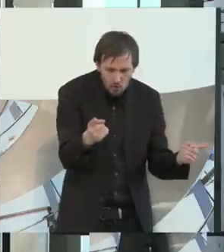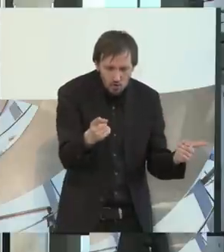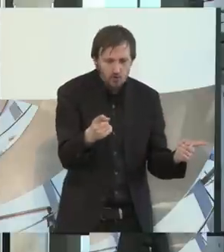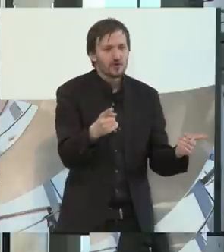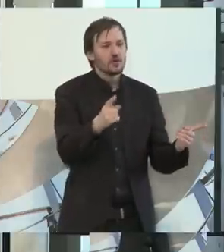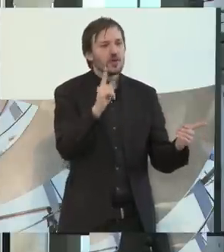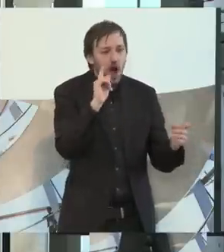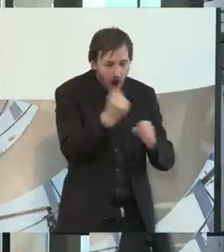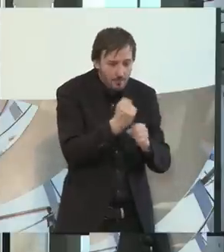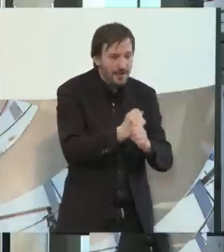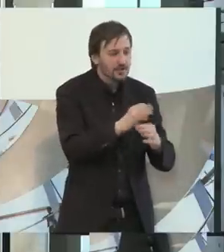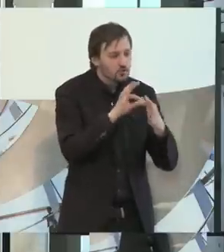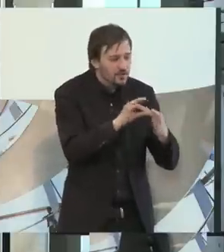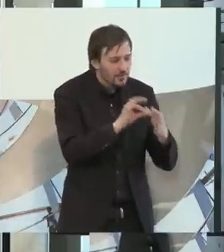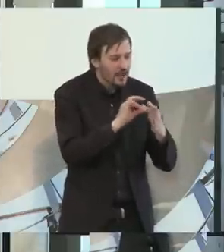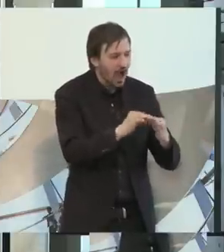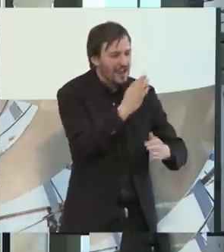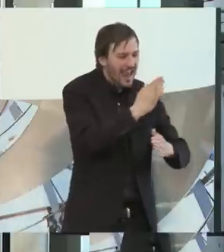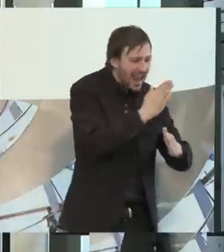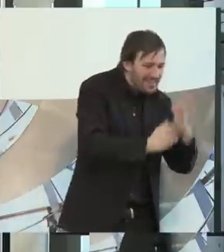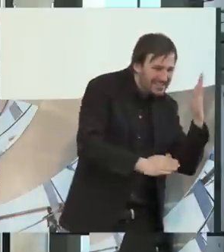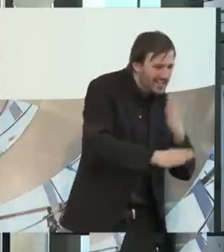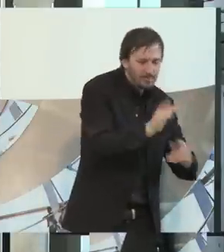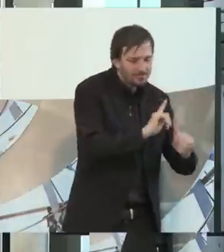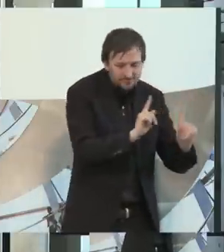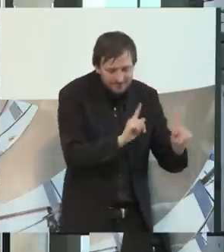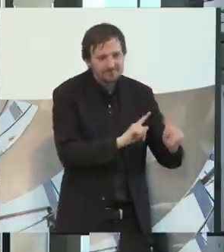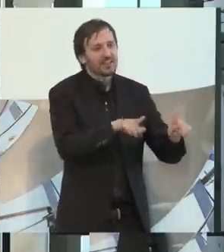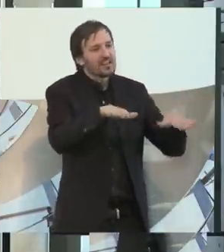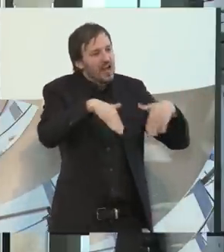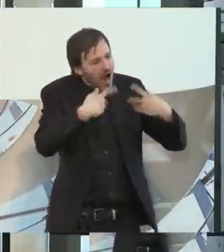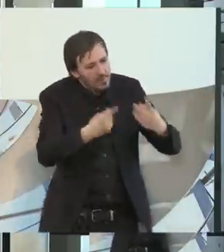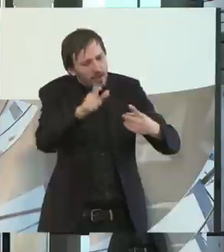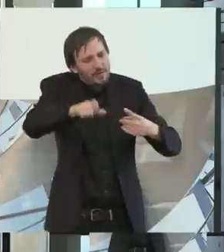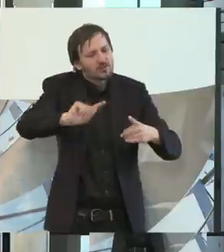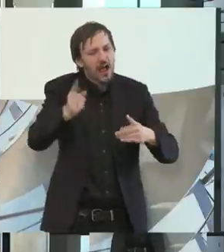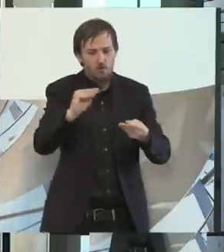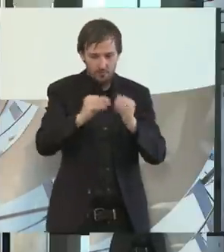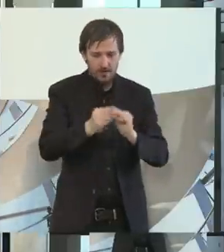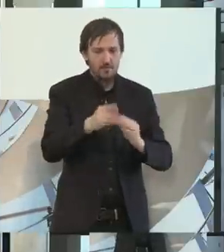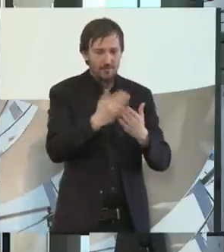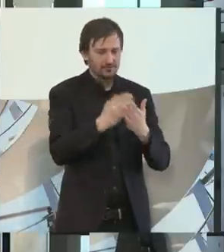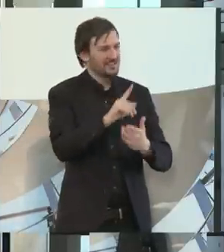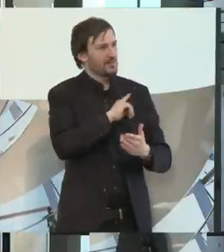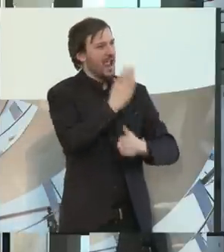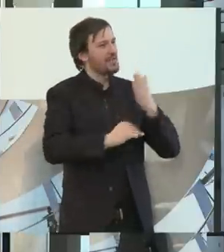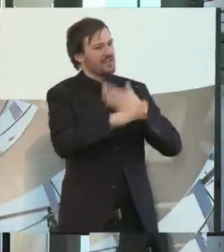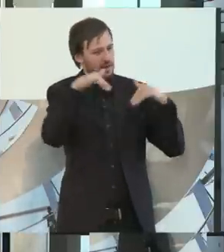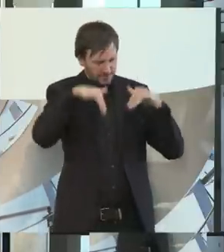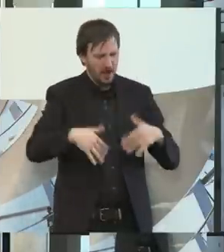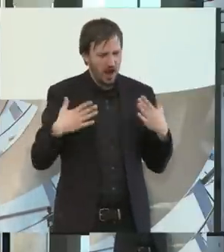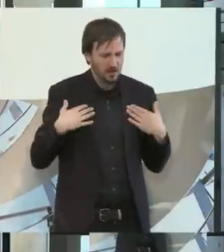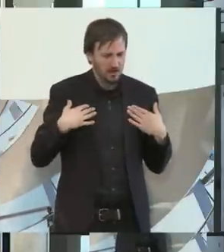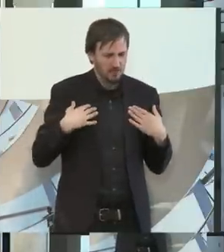Handicap zu tun hat, weil andere Leute haben auch Probleme. Aber die Verunsicherung, wenn man ein Handicap hat, ist einfach